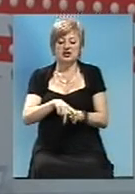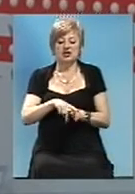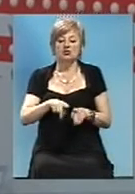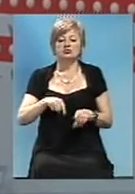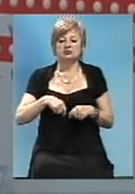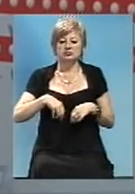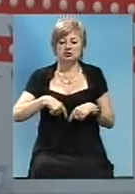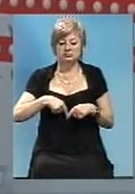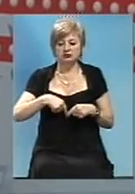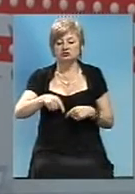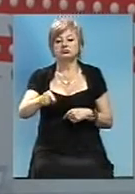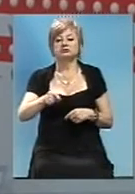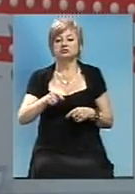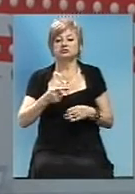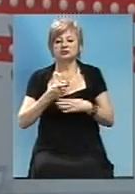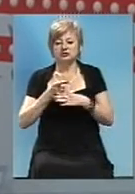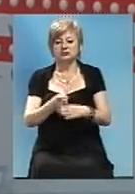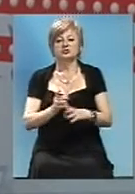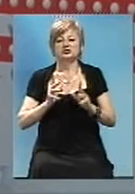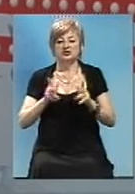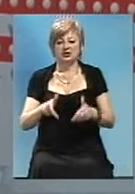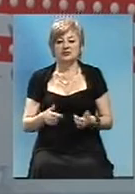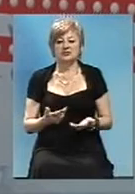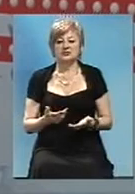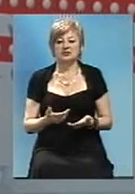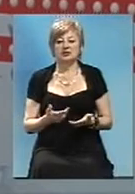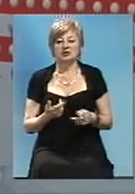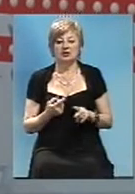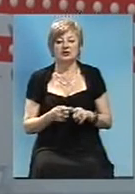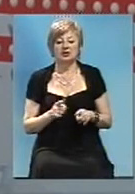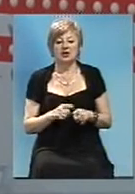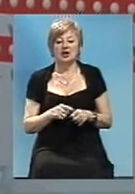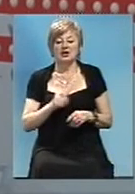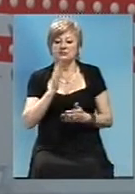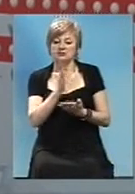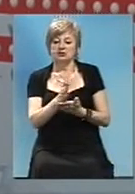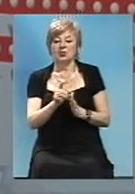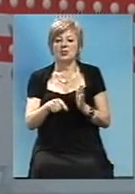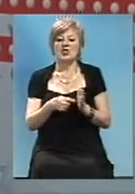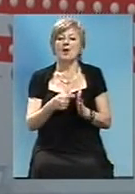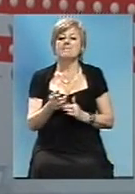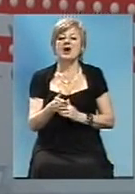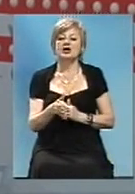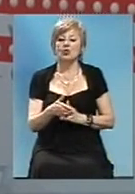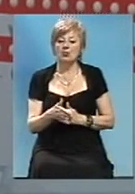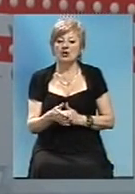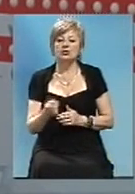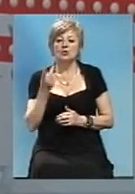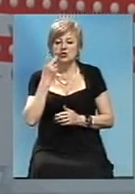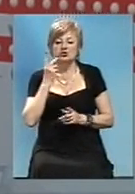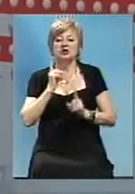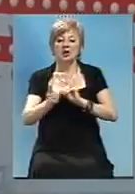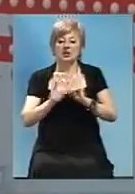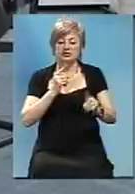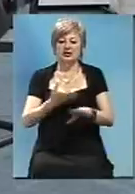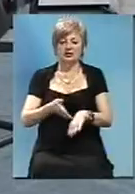Сході, з військовою технікою, це Оріхівська траса, траса на Маріупіль, якою постійно рухається важка